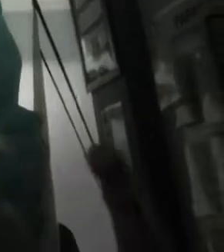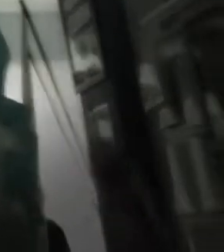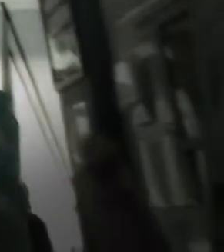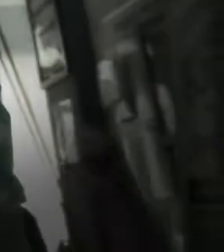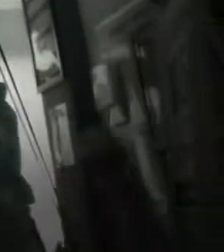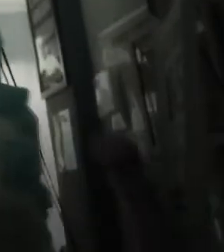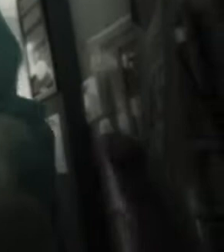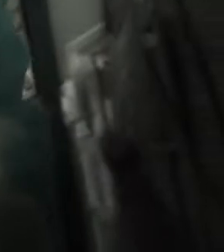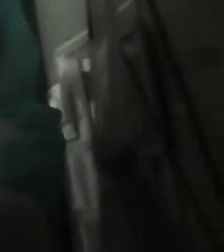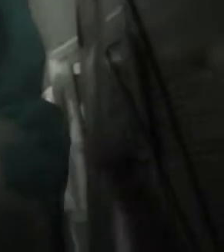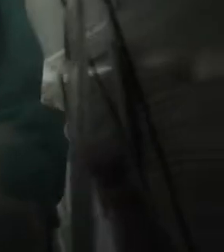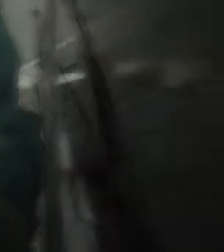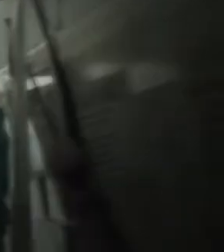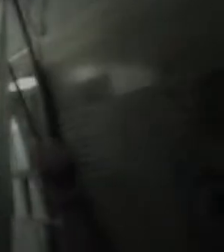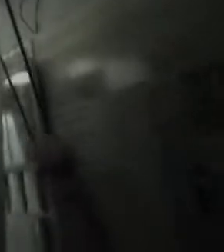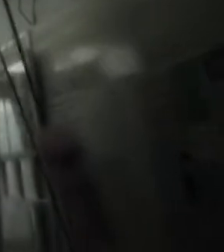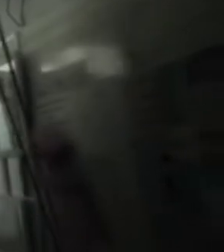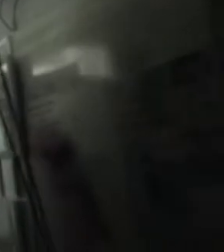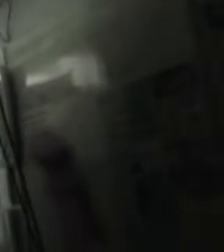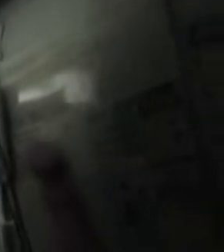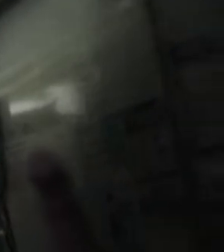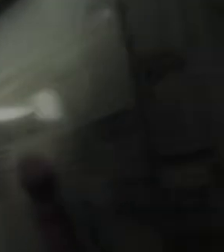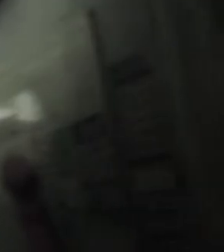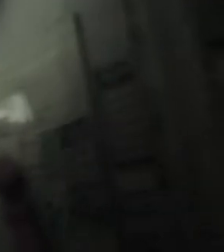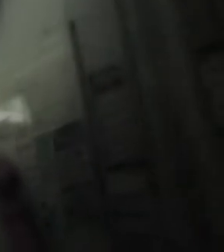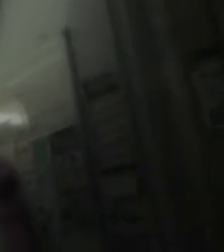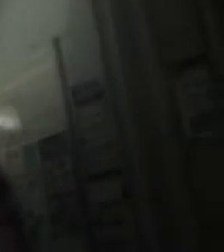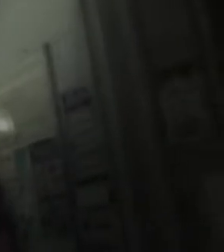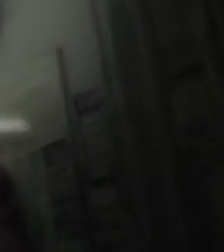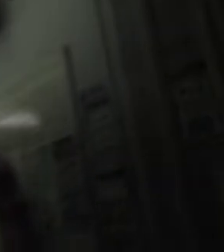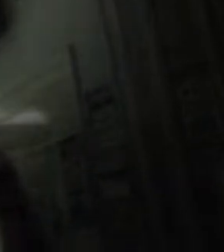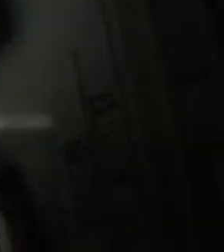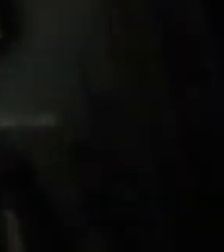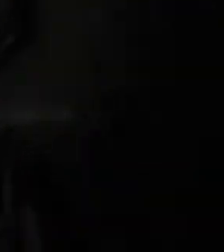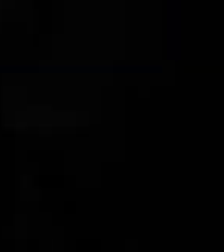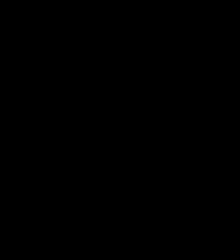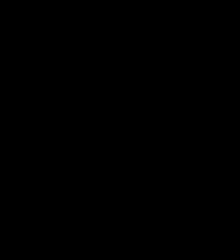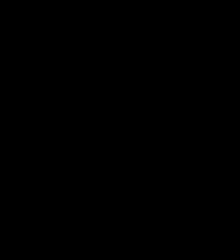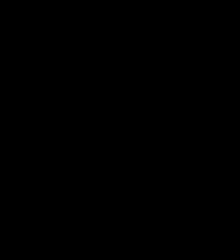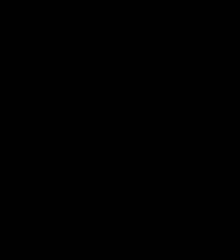Petugas kebersihan, bekerja dalam sunyi, menjadi pahlawan pandemi.